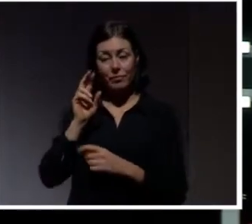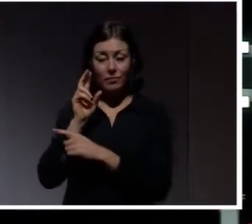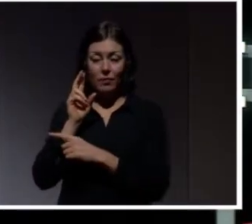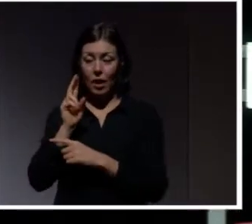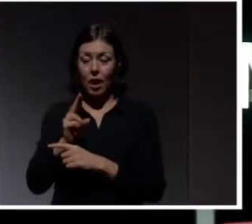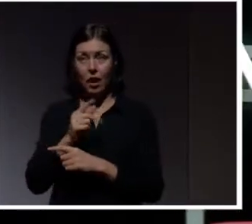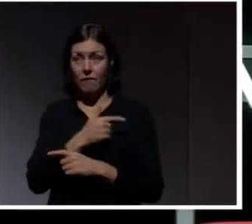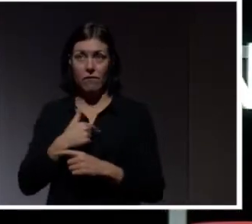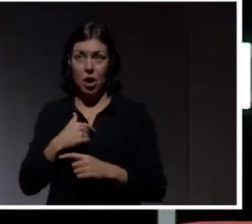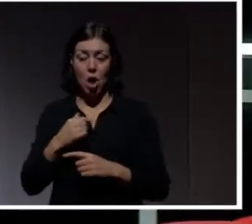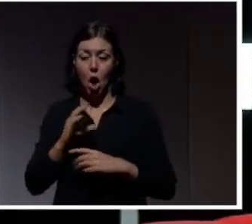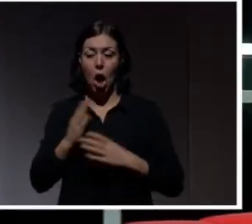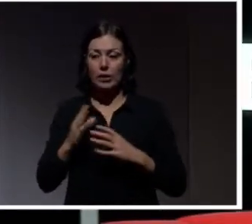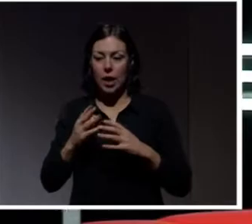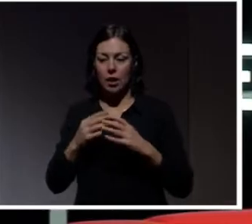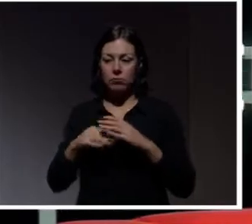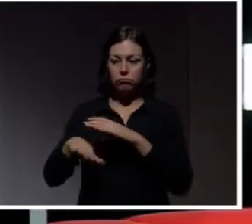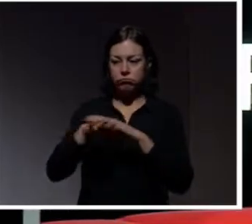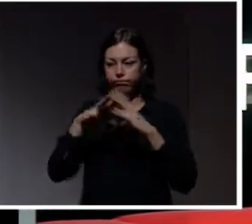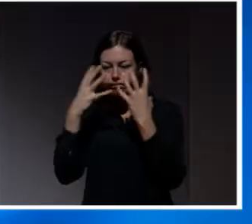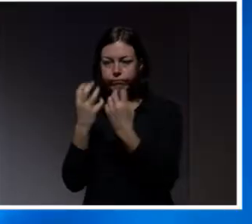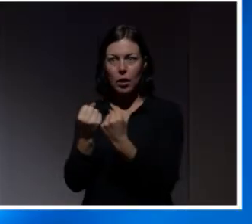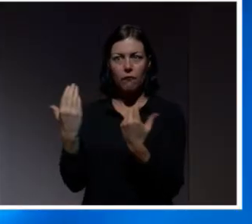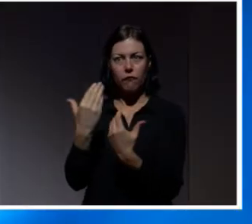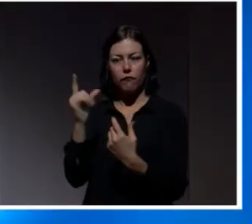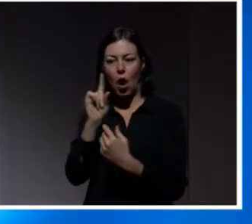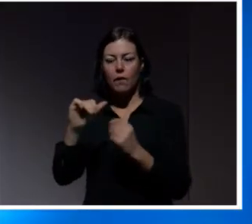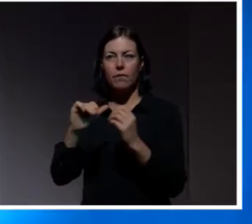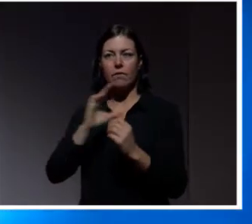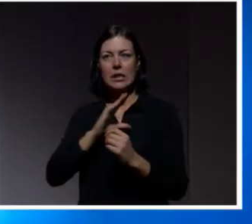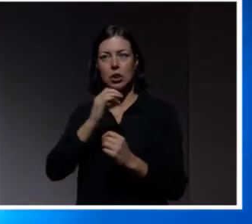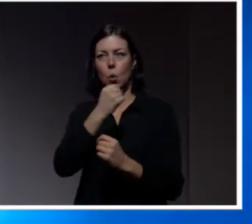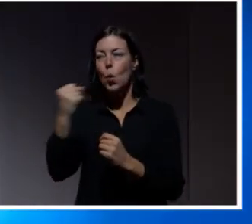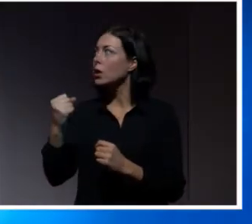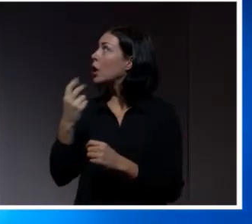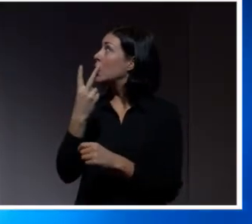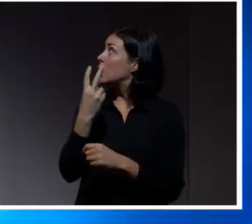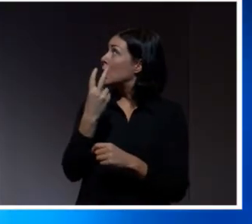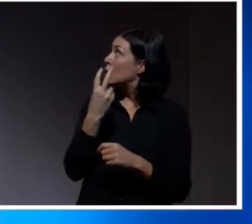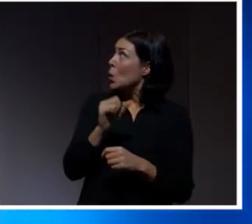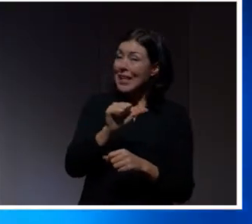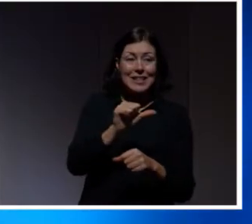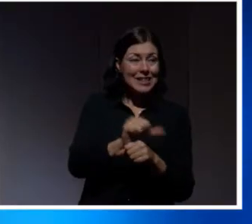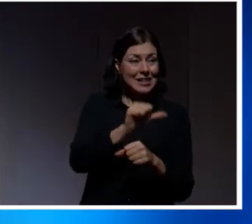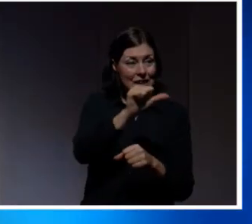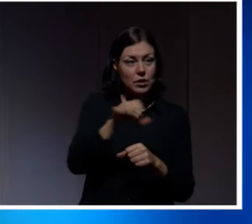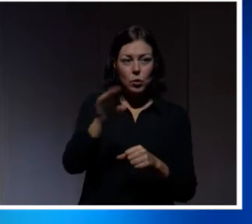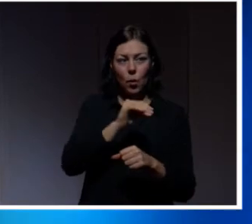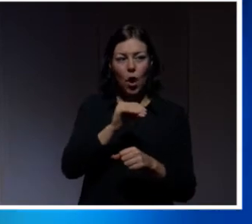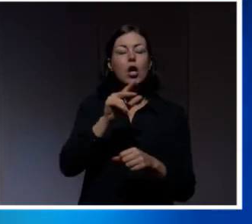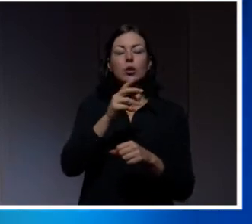2018 var fullt av cybersäkerhetskatastrofer. Det är bara allt från liksom